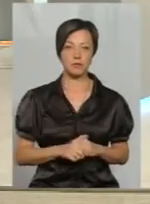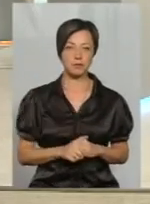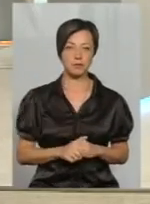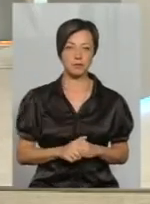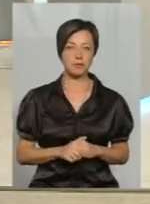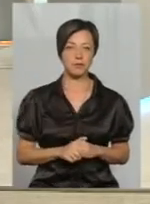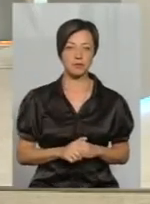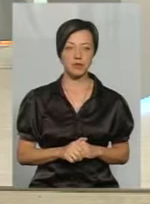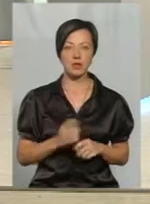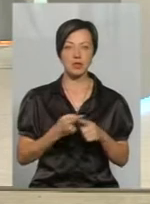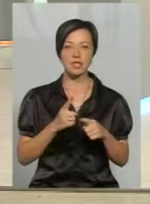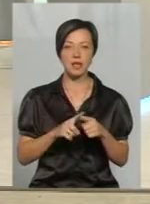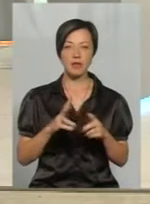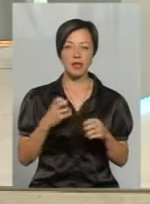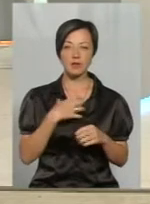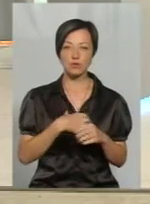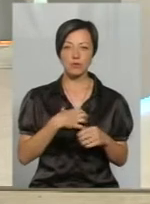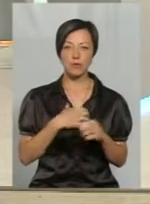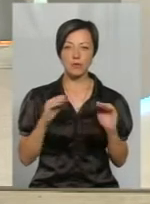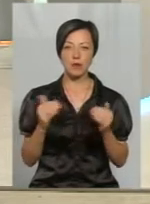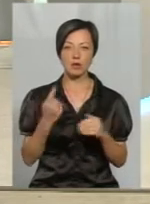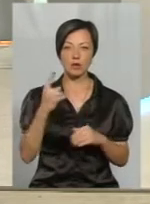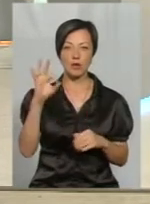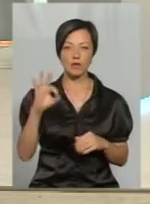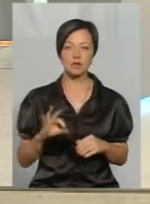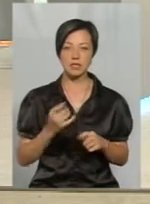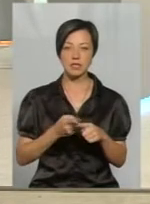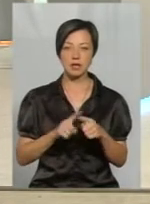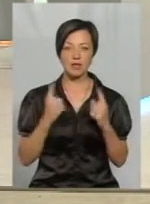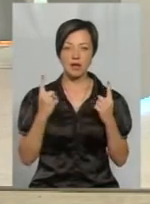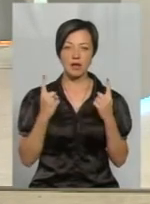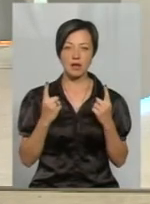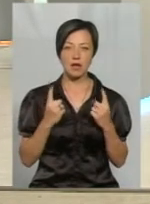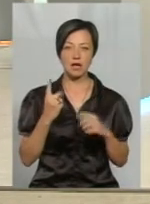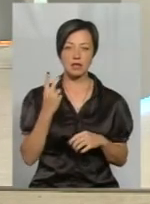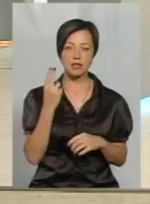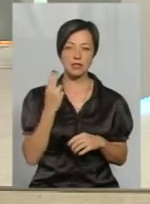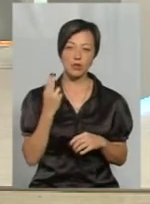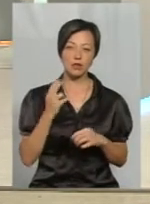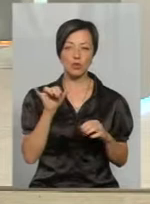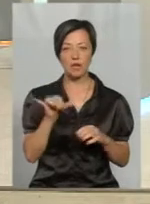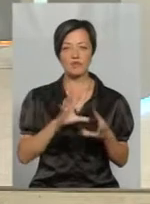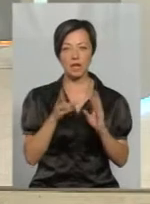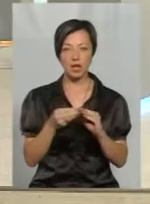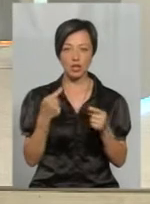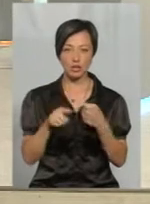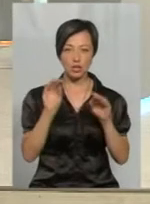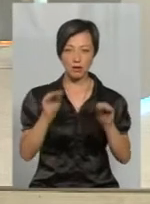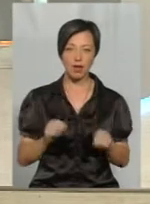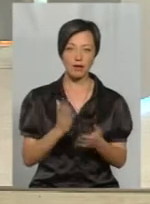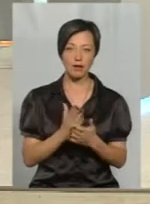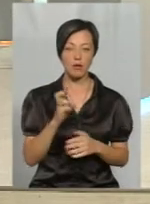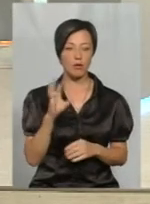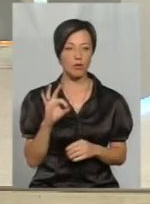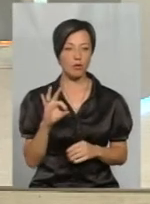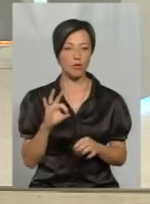що це не суттєво, ну, це менше 1%, що це не така вже велика цифра? Чи, можливо, у вас взагалі є інші дані, тому що